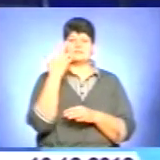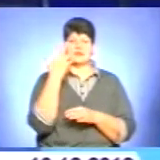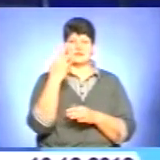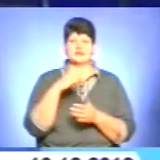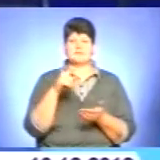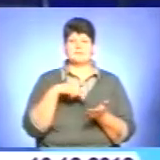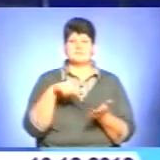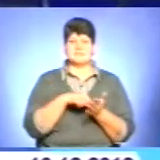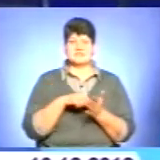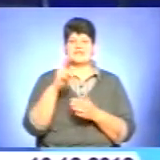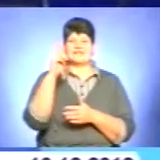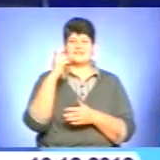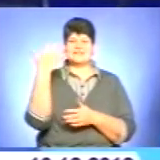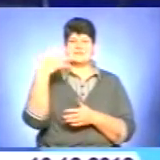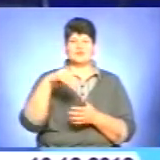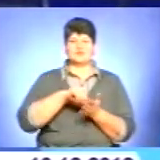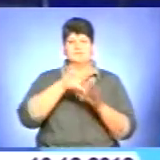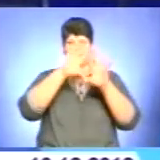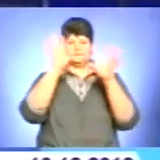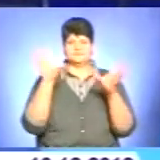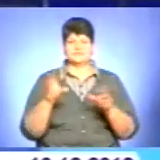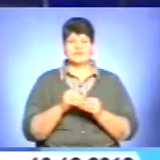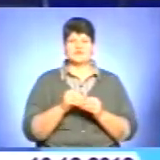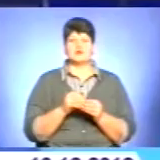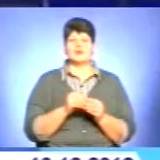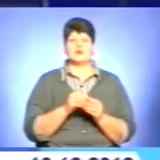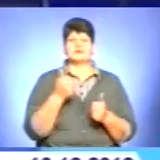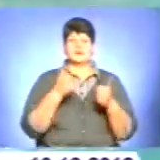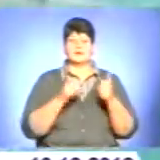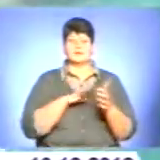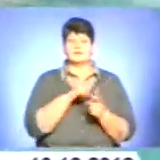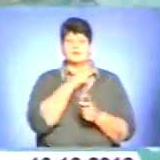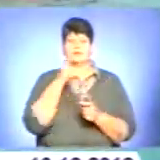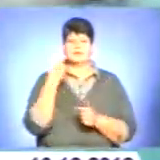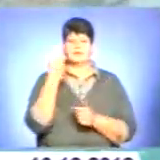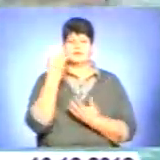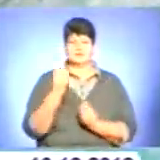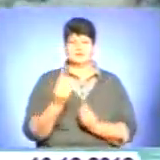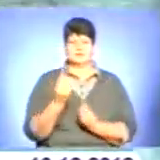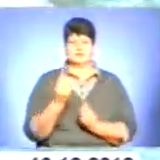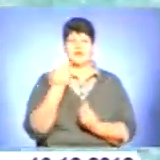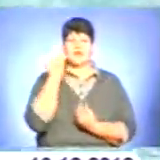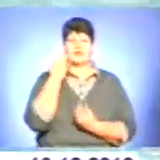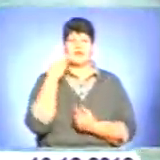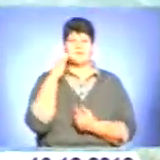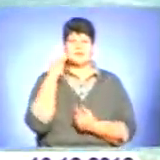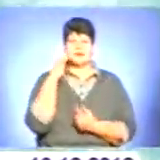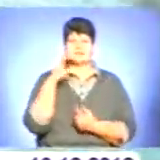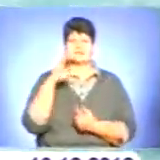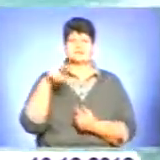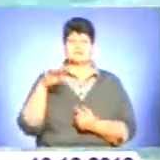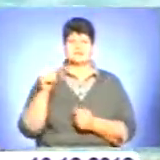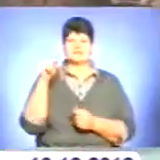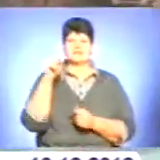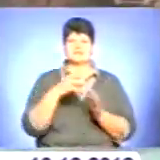понад 250 учасників. Змагання тривали протягом двох днів. Коли американський спринтер Джон Вейсмюллер